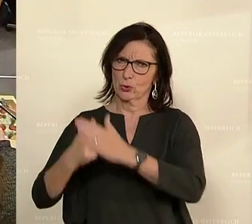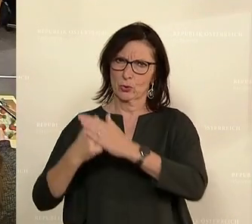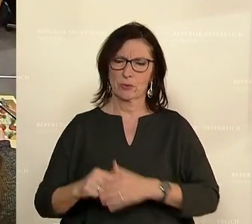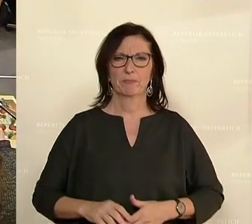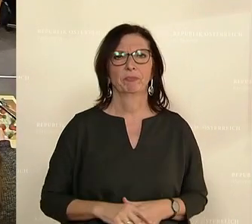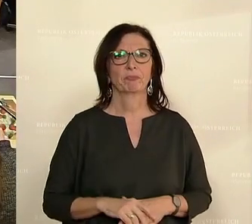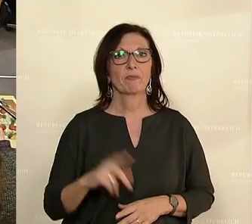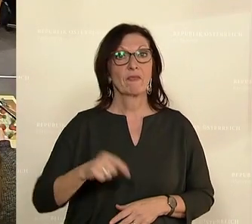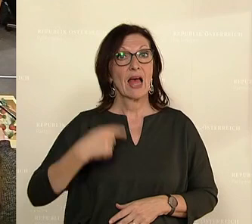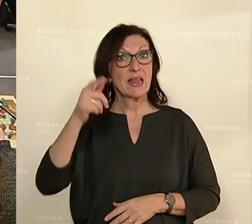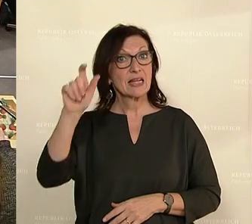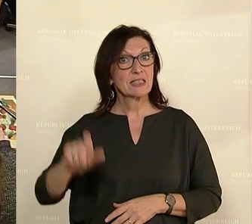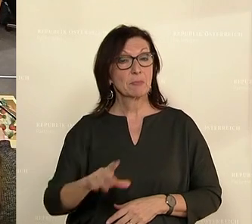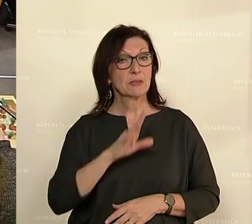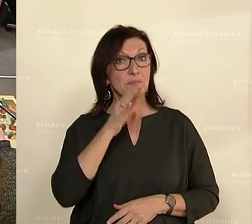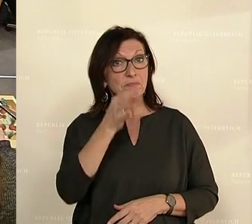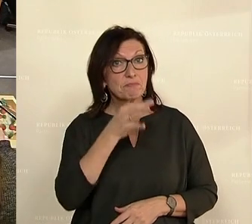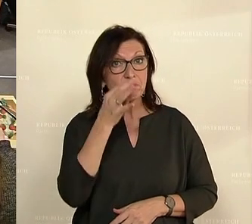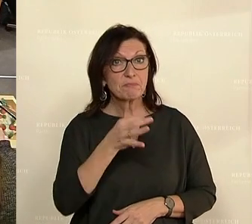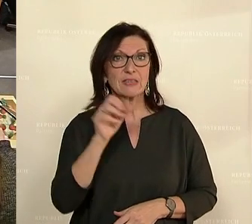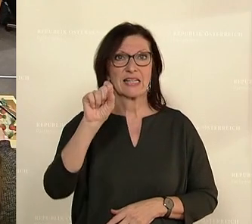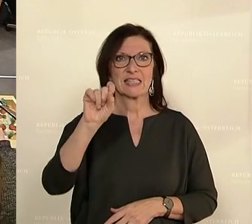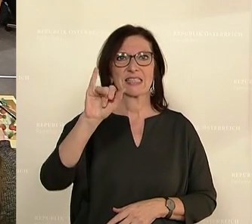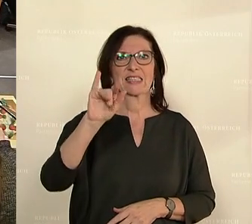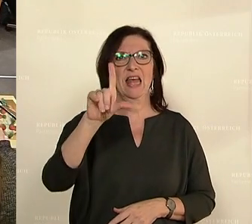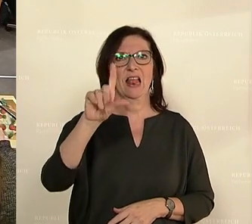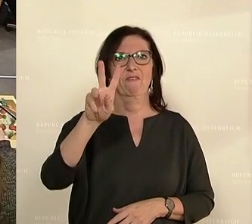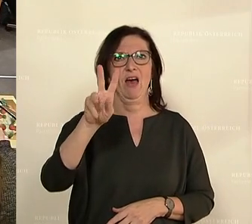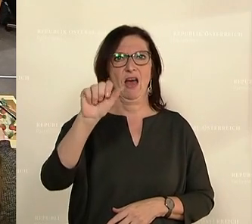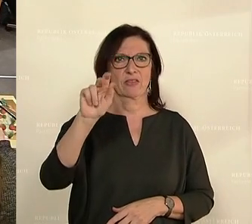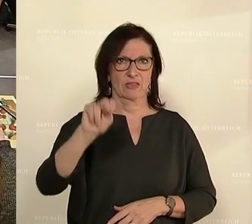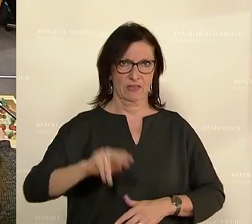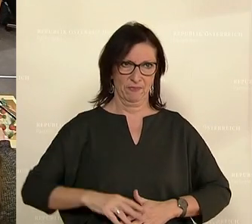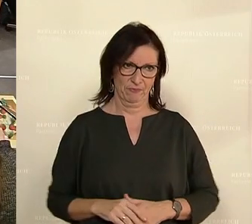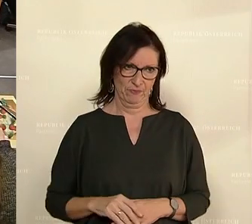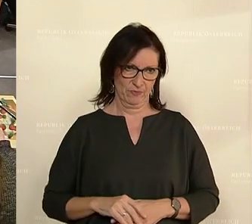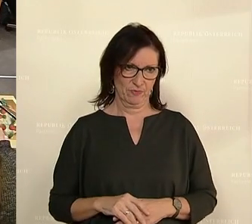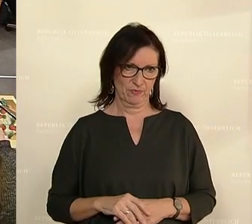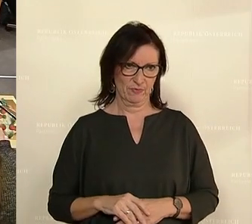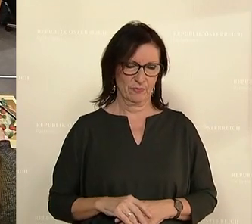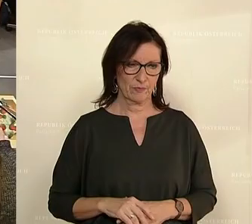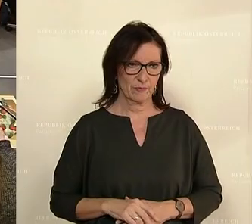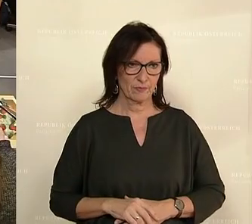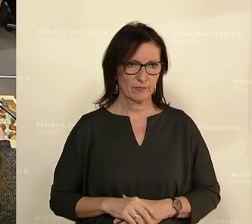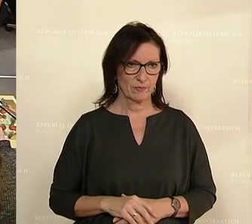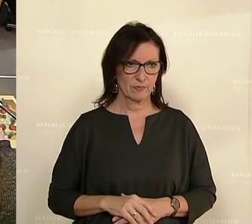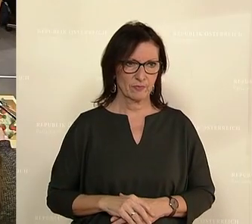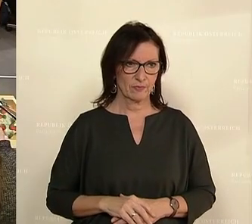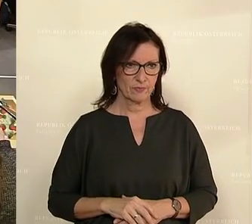Nächster Red Kanjag von den Freiheitlichen fordert nicht nur für die Grundwerdiener, sondern auch für die Berufssoldatinnen und Soldaten beim Bundesheer eine Gehaltserhöhung.